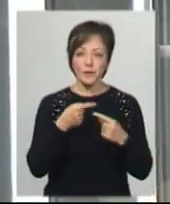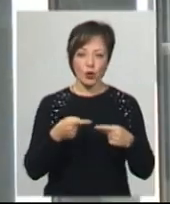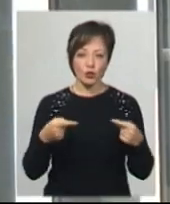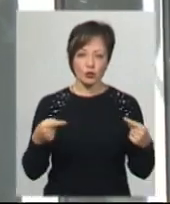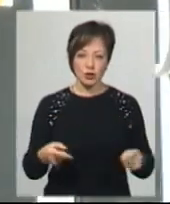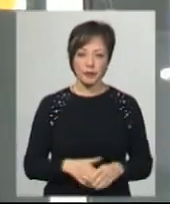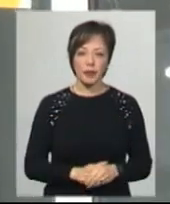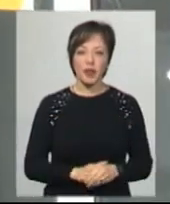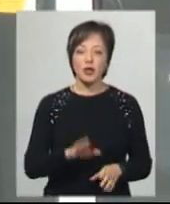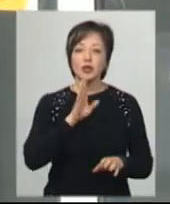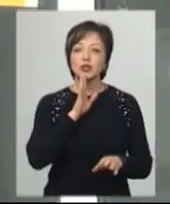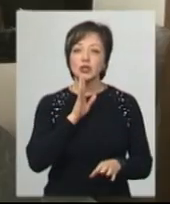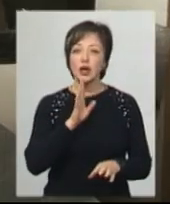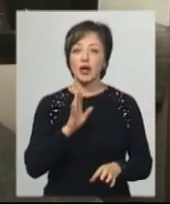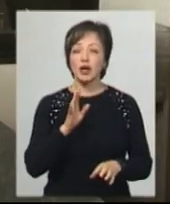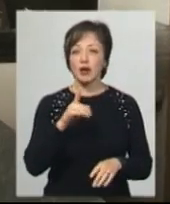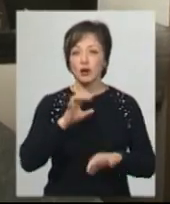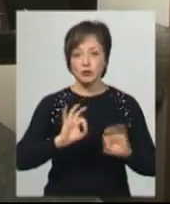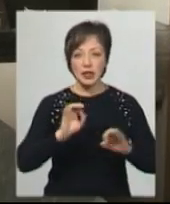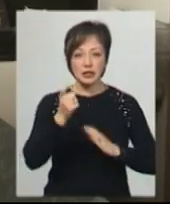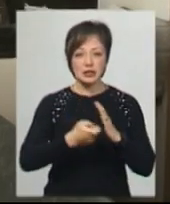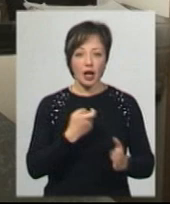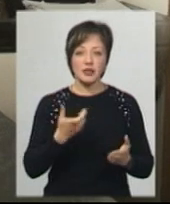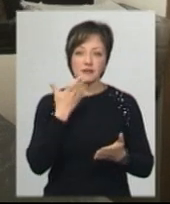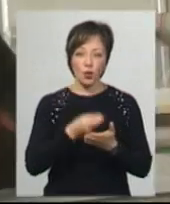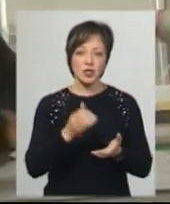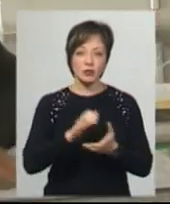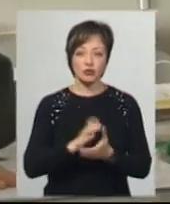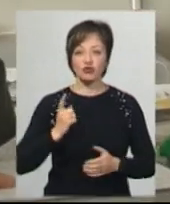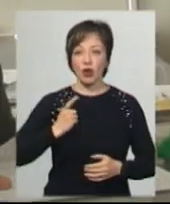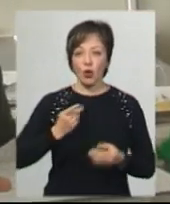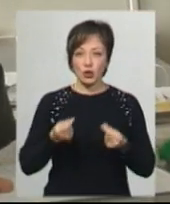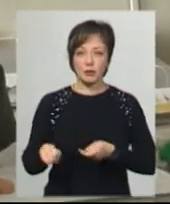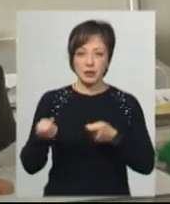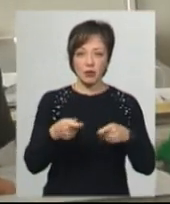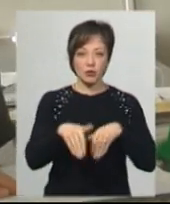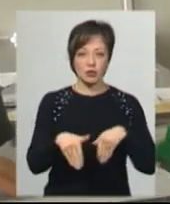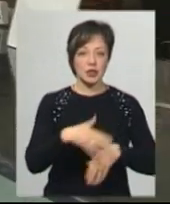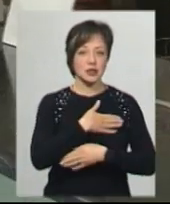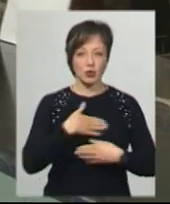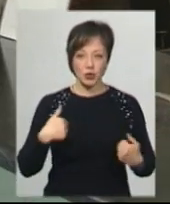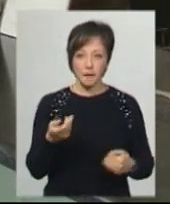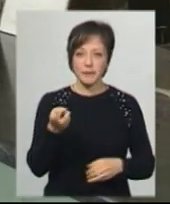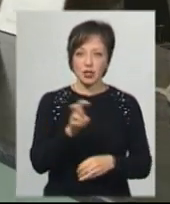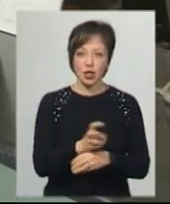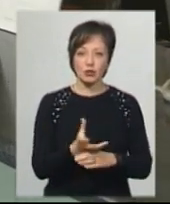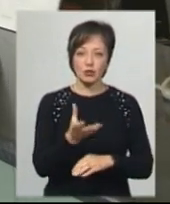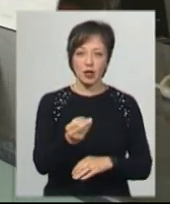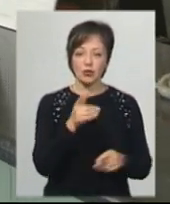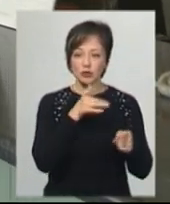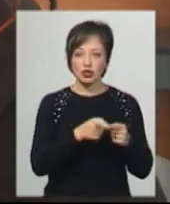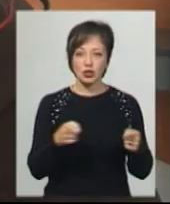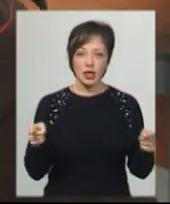Марія Ткач розповідає, дізналася про одноразову виплату від знайомої. Чекати, коли гроші принесе листоноша, не захотіла. Прийшла за доплату під час